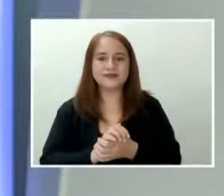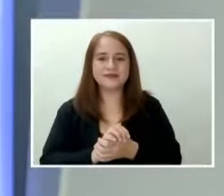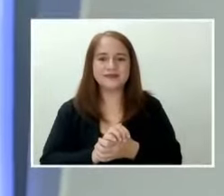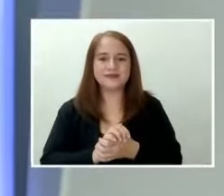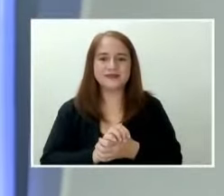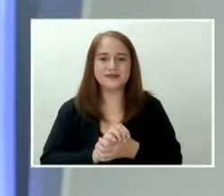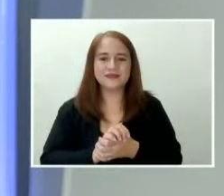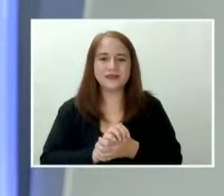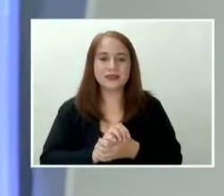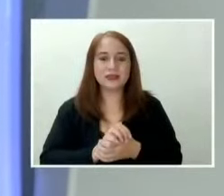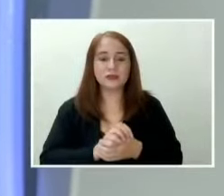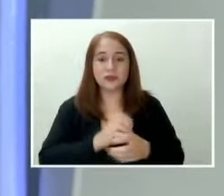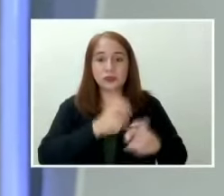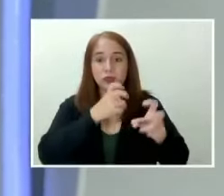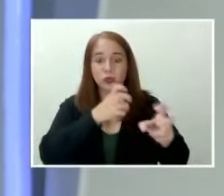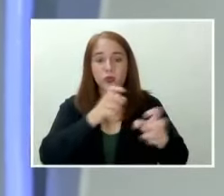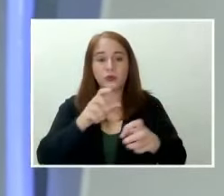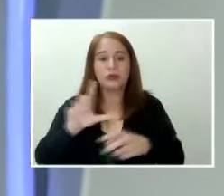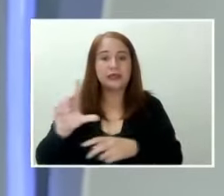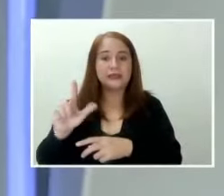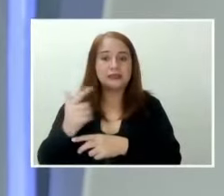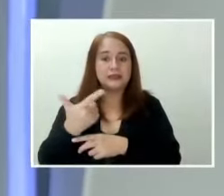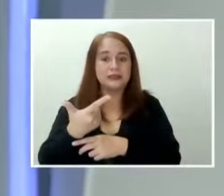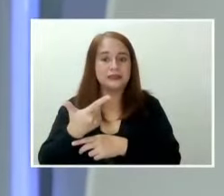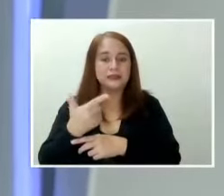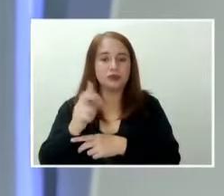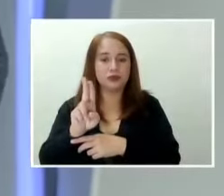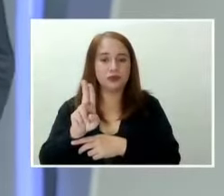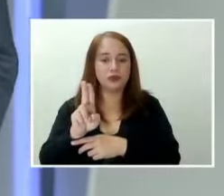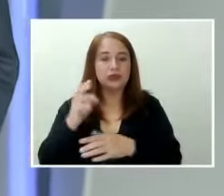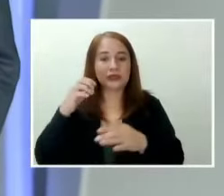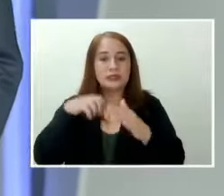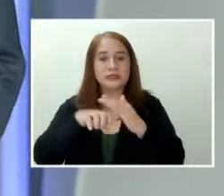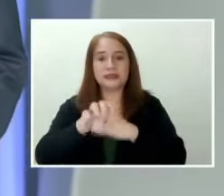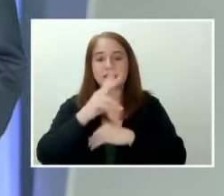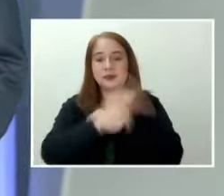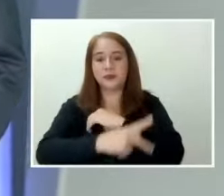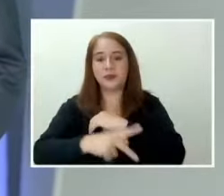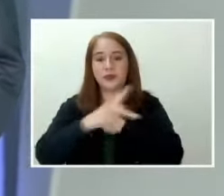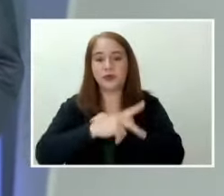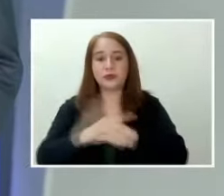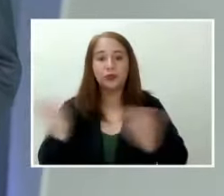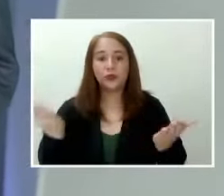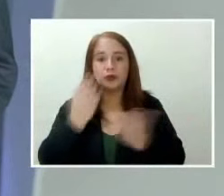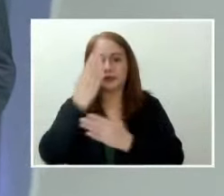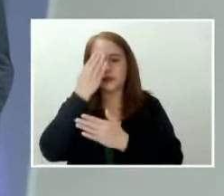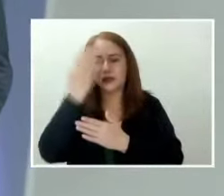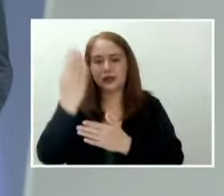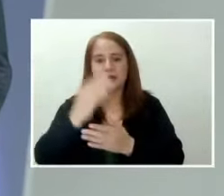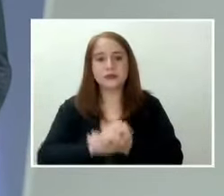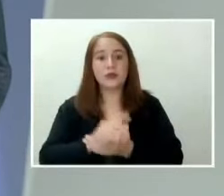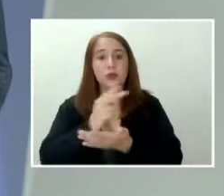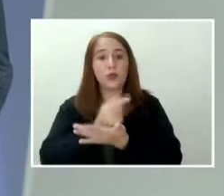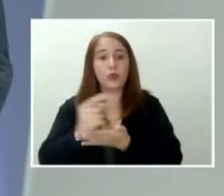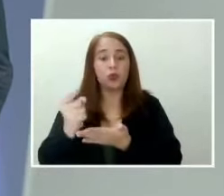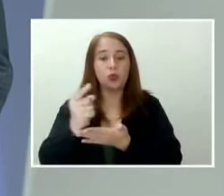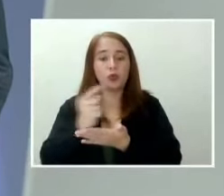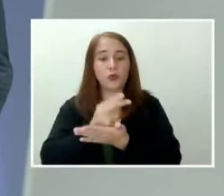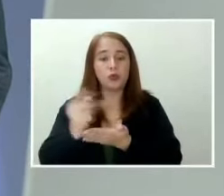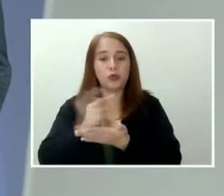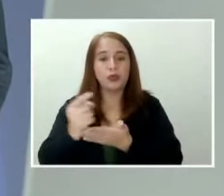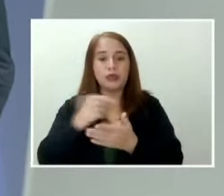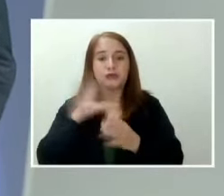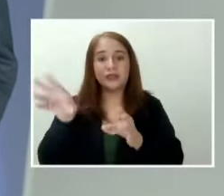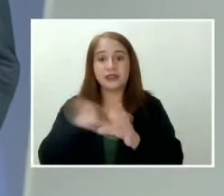Maghihigpit ang lokal na pamalaan sa mga papasok sa probinsya sa Bulacan sa Semana Santa. Kung hindi kasi kasama sa